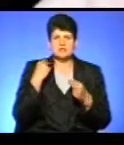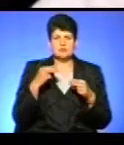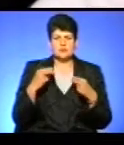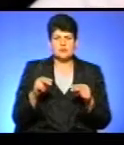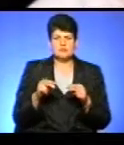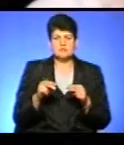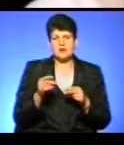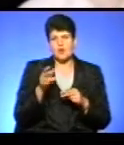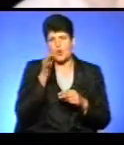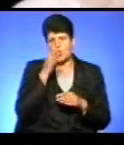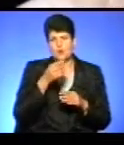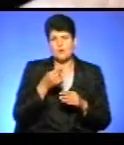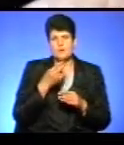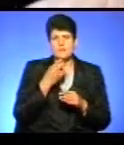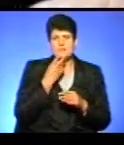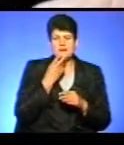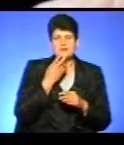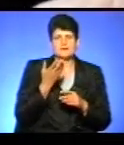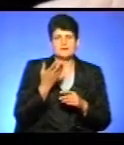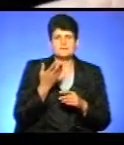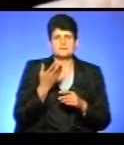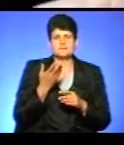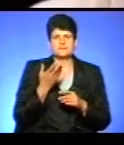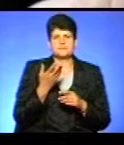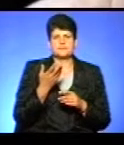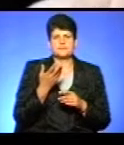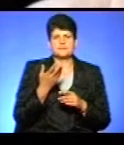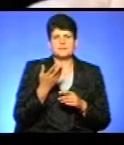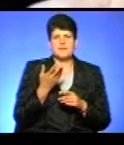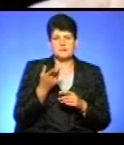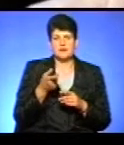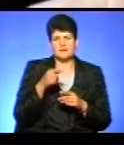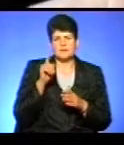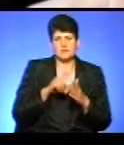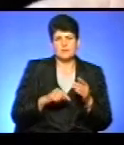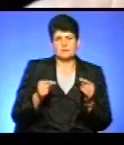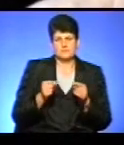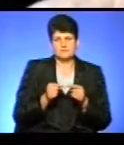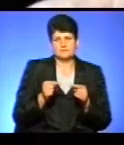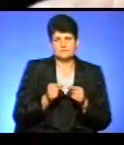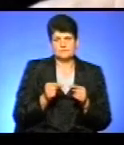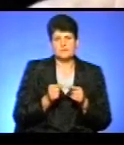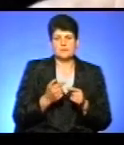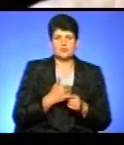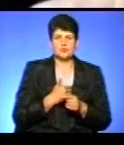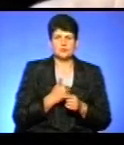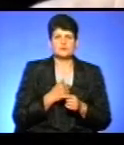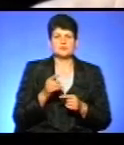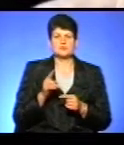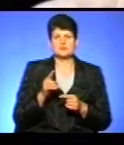завжди, тим паче ми переконалися в цьому, напевно, в останні роки це однозначно, але хотілося, щоб